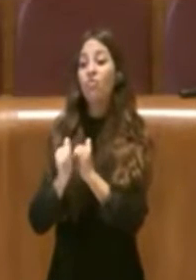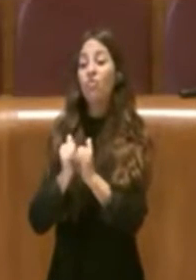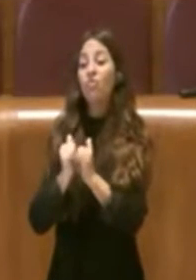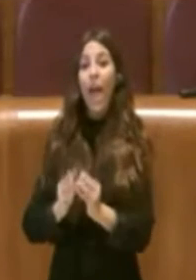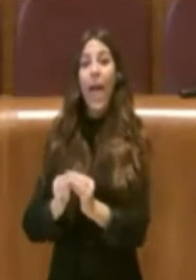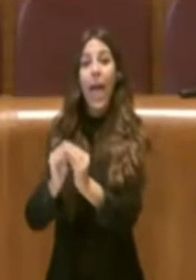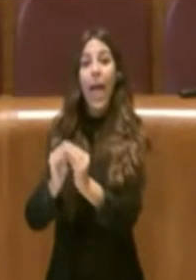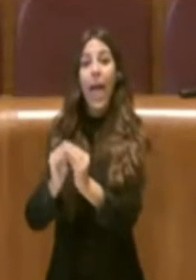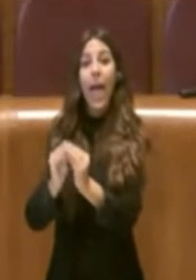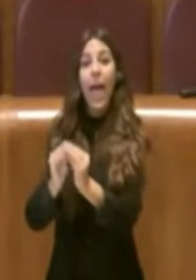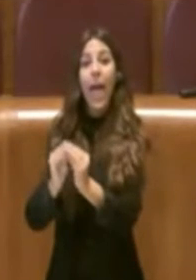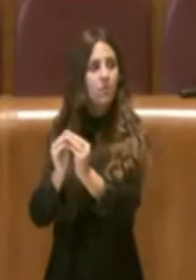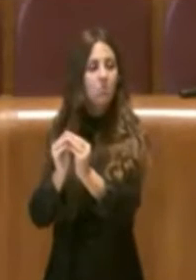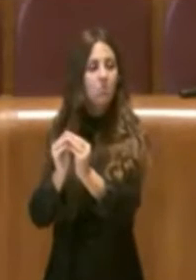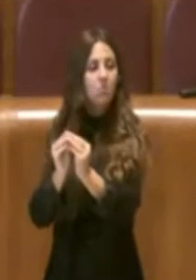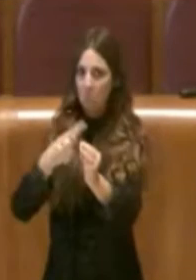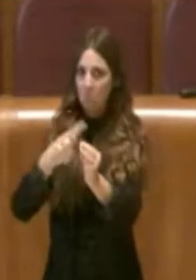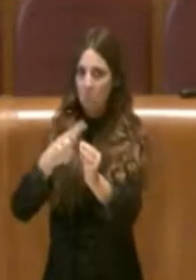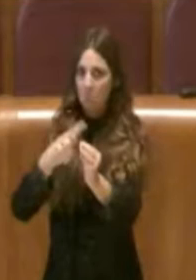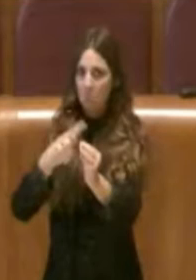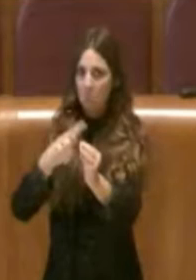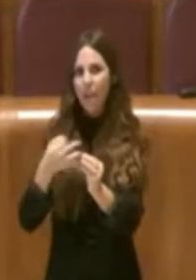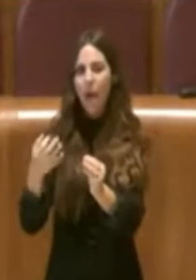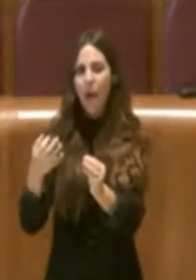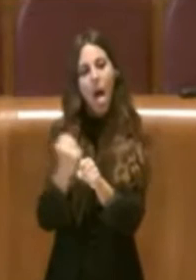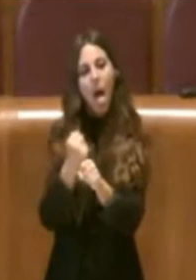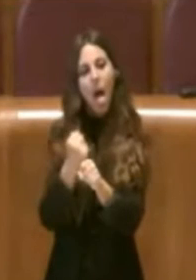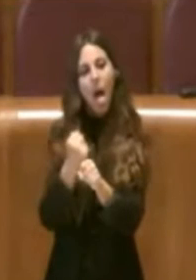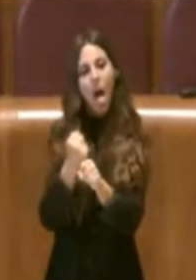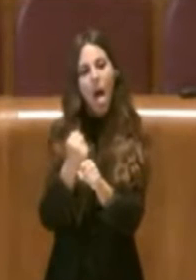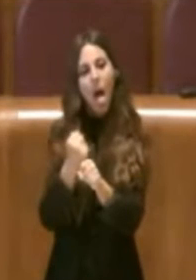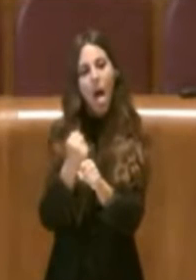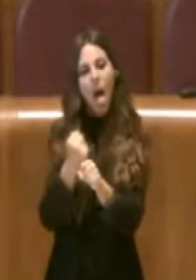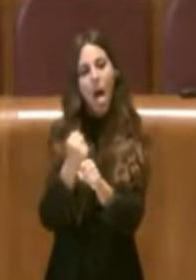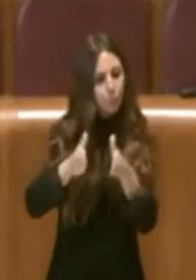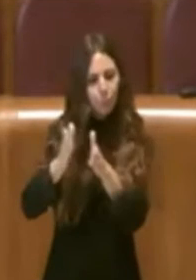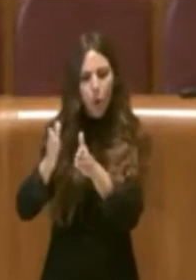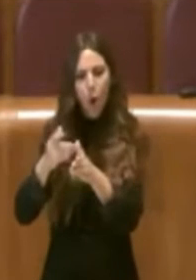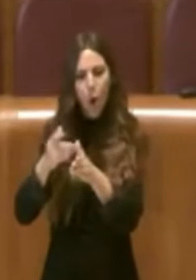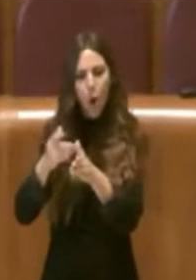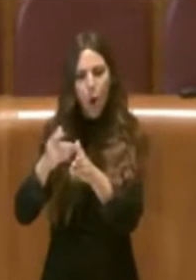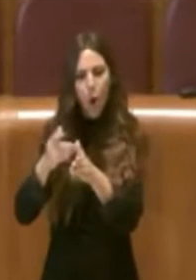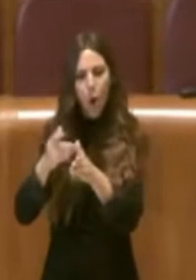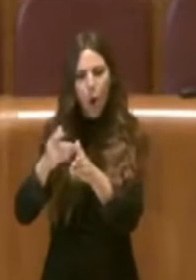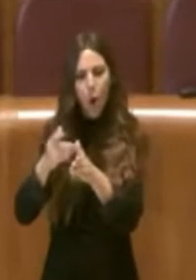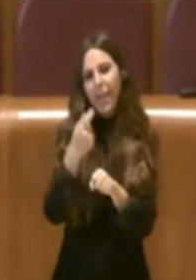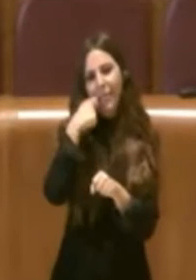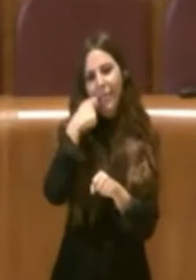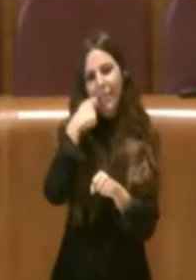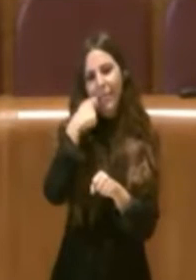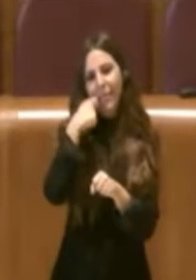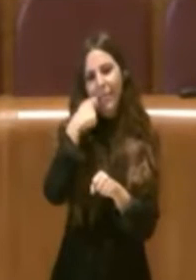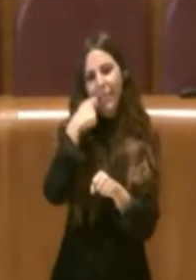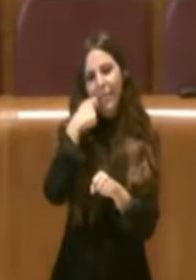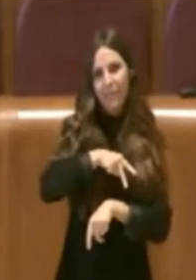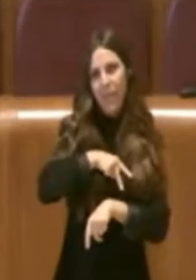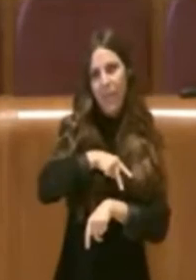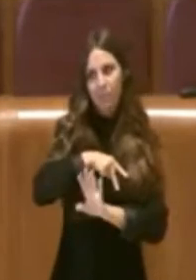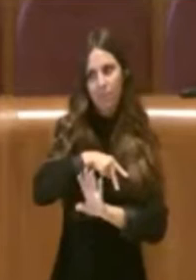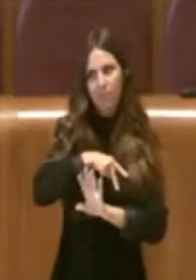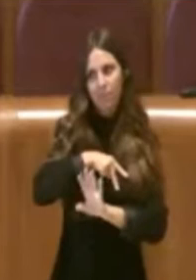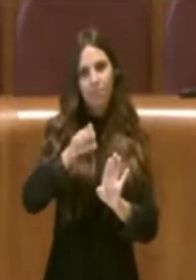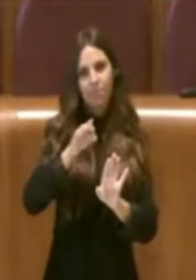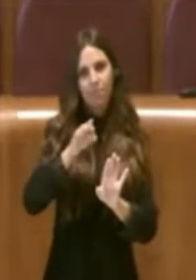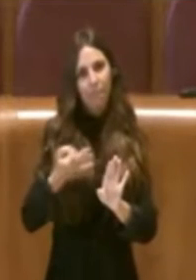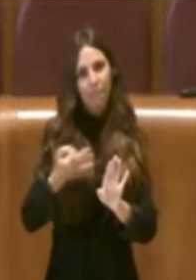In molti casi sappiamo che le prime opere che venivano costruite erano le opere di interesse privato e se andava